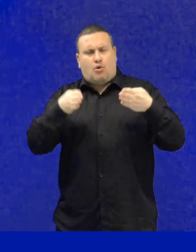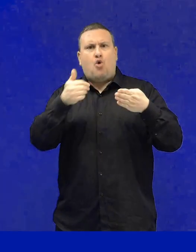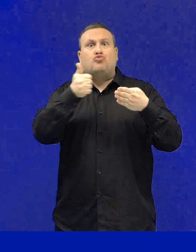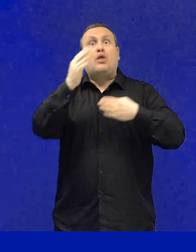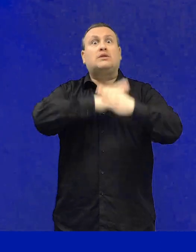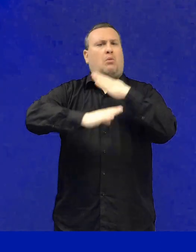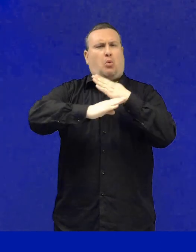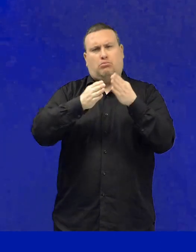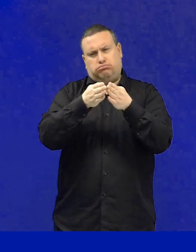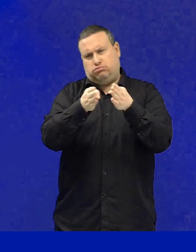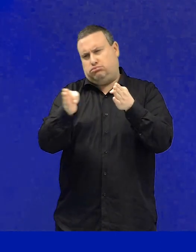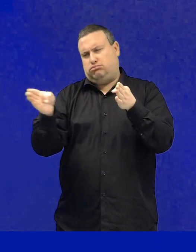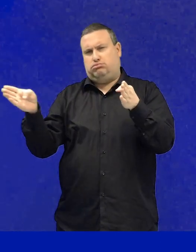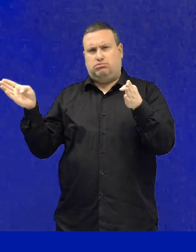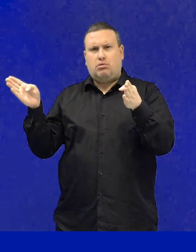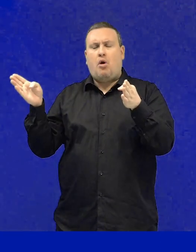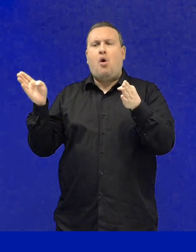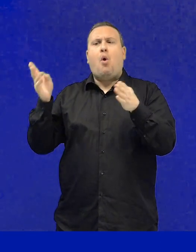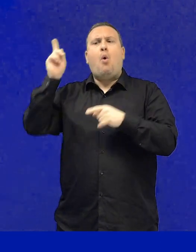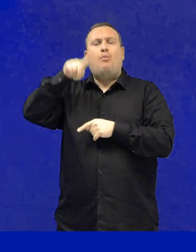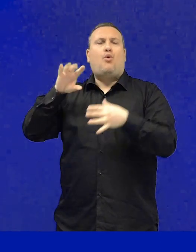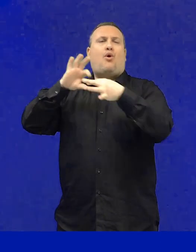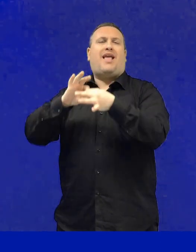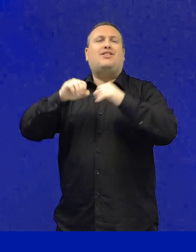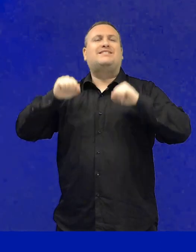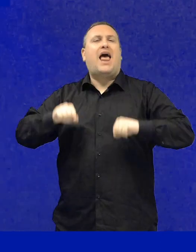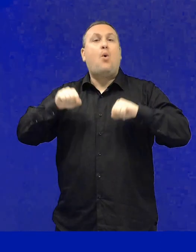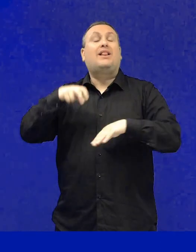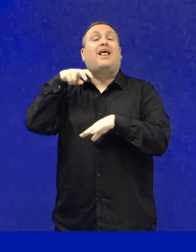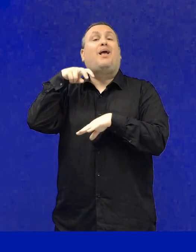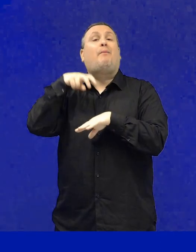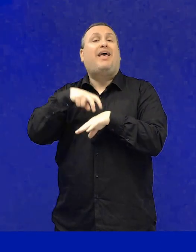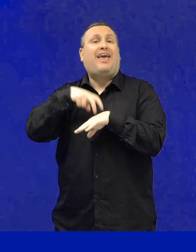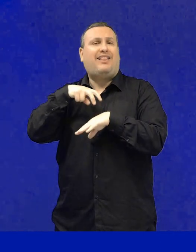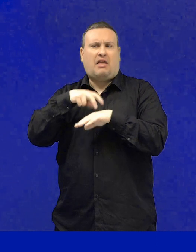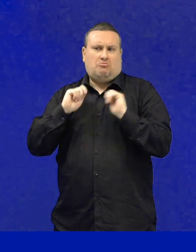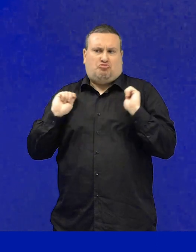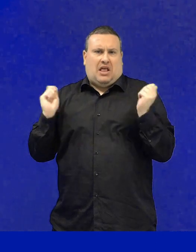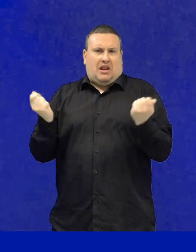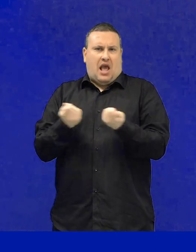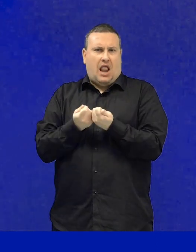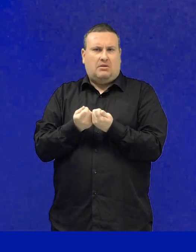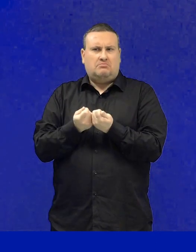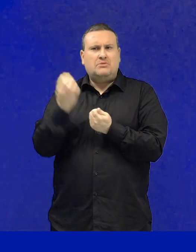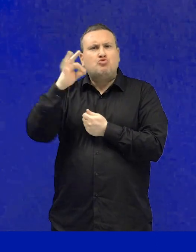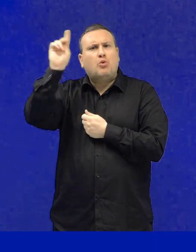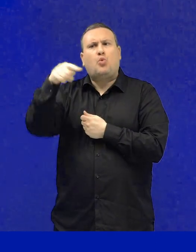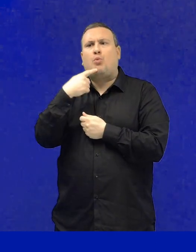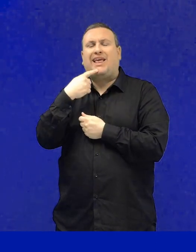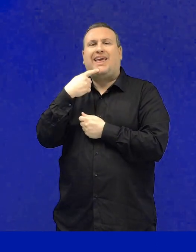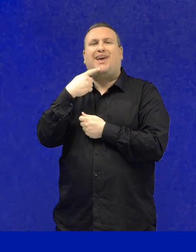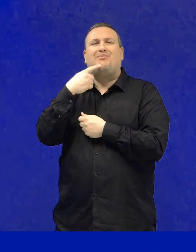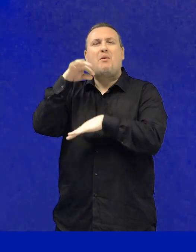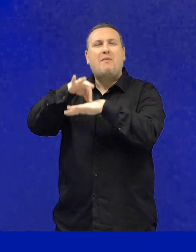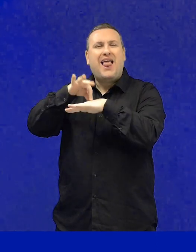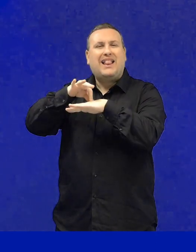non solo sulla disabilità, la maggior parte di essi riguarda proprio la salute medica, la salute medica generale, molti anche per